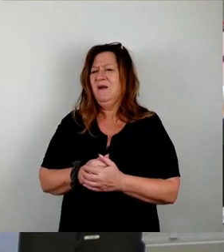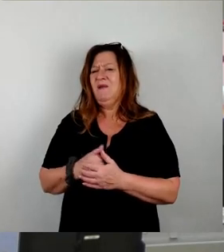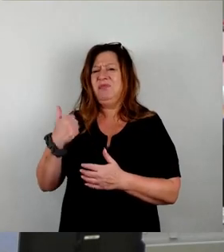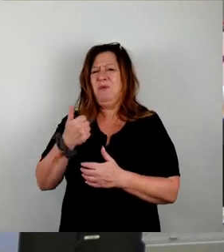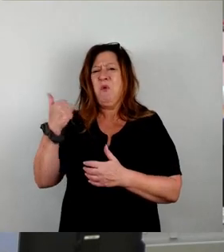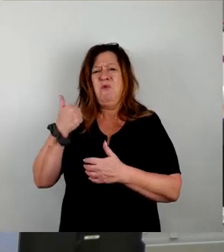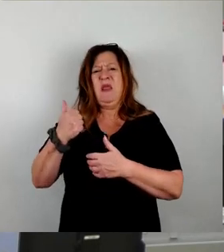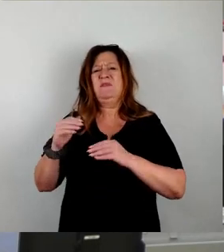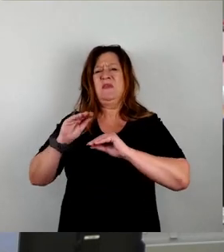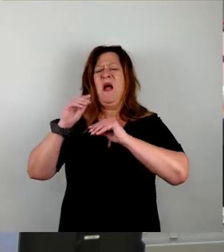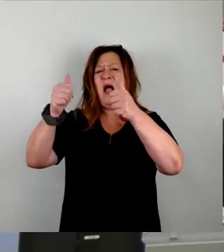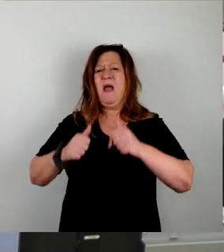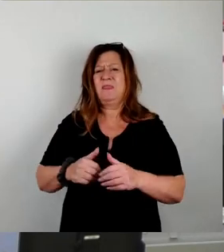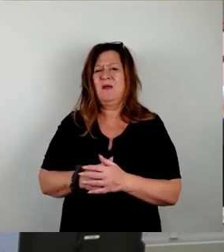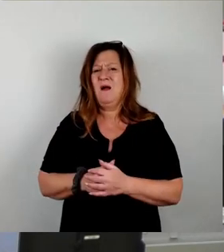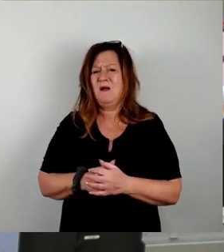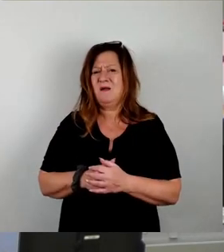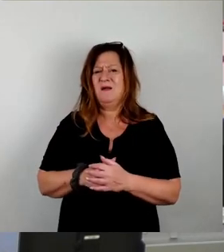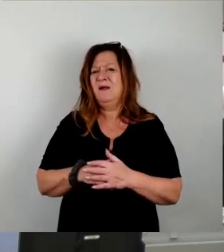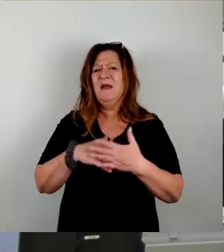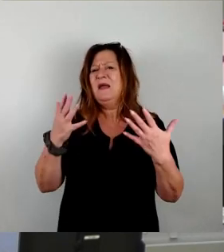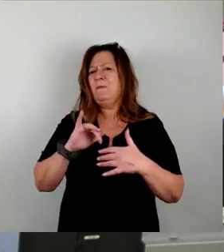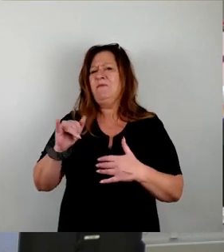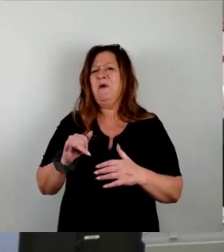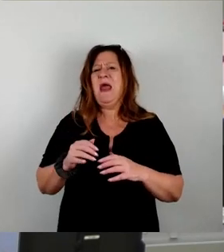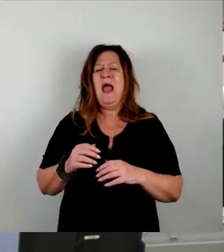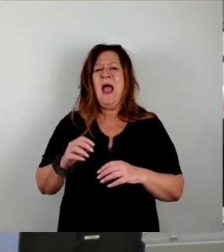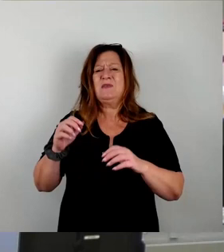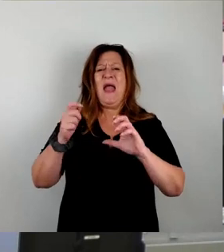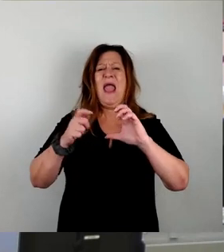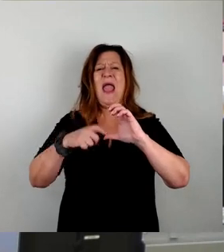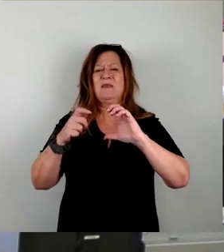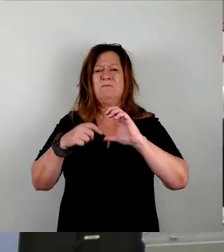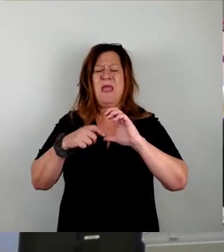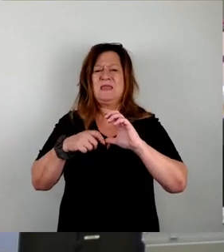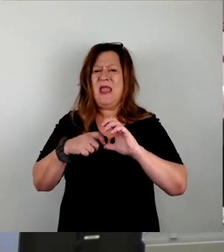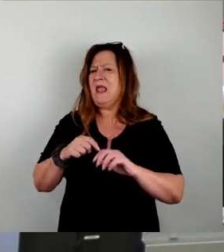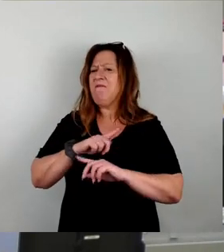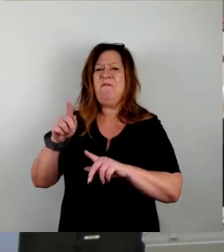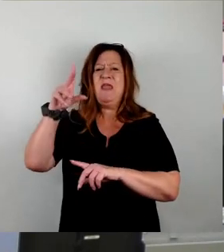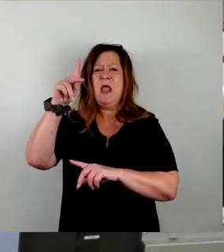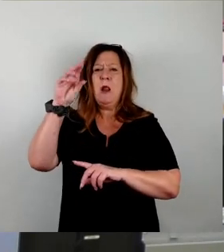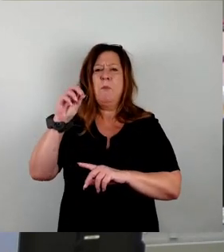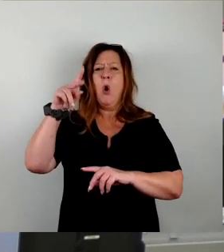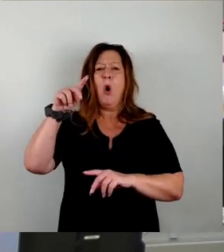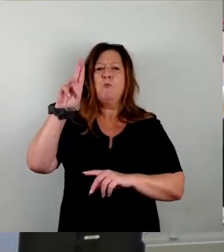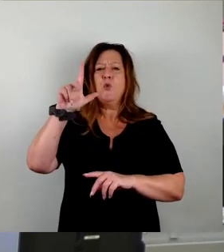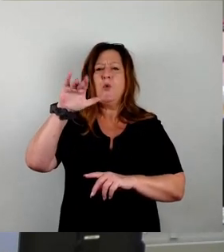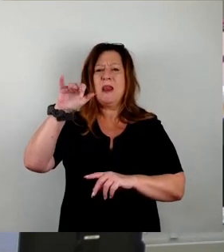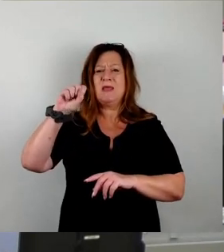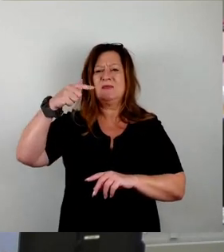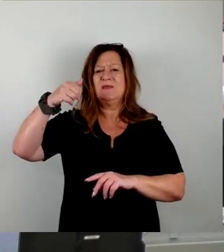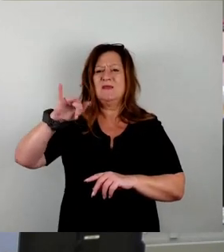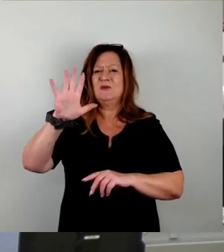Nase, was hier von der SPD immer an populistischen Anträgen kommt. Da könnten wir ganz, ganz viel Zeit sparen. Also, insofern